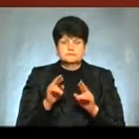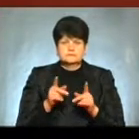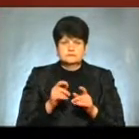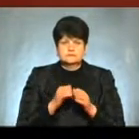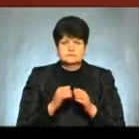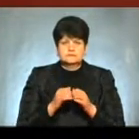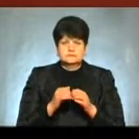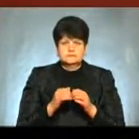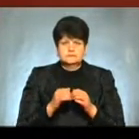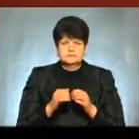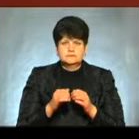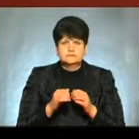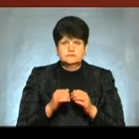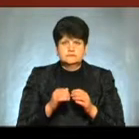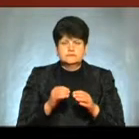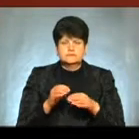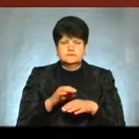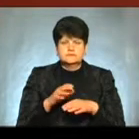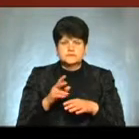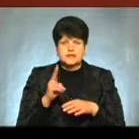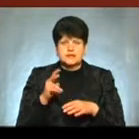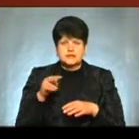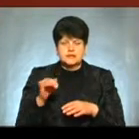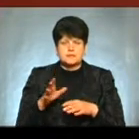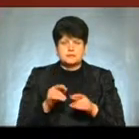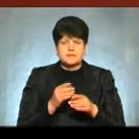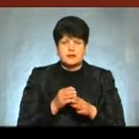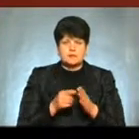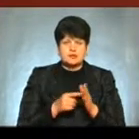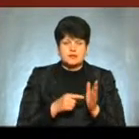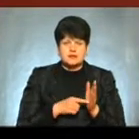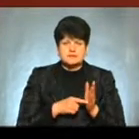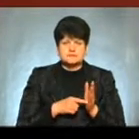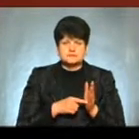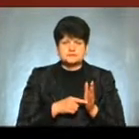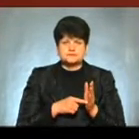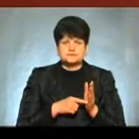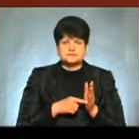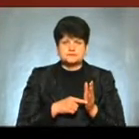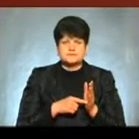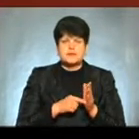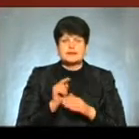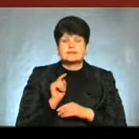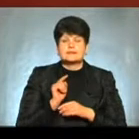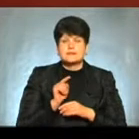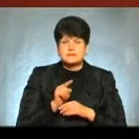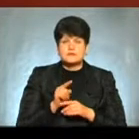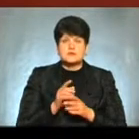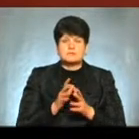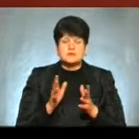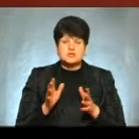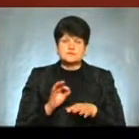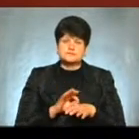тканин поділяються Чим ці частіше клітини поділяються, тобто, ми в медицині це називаємо мітозом Тим вони більш